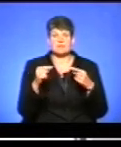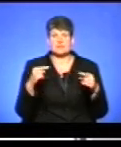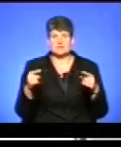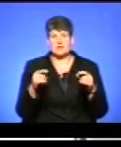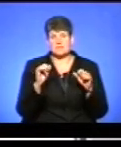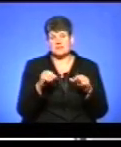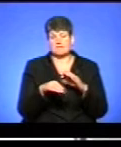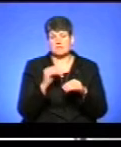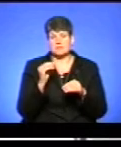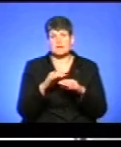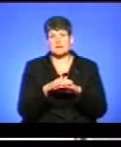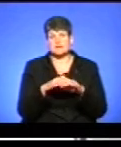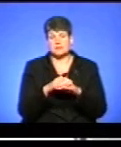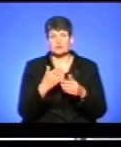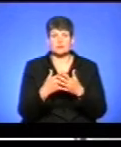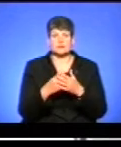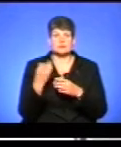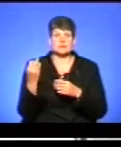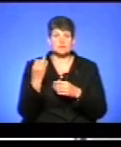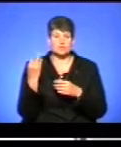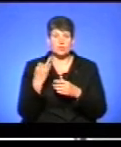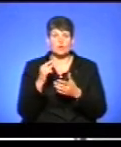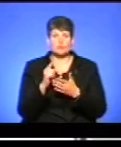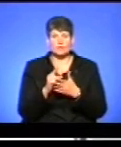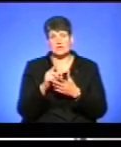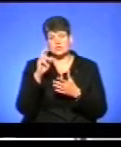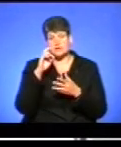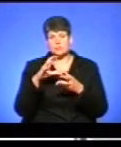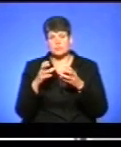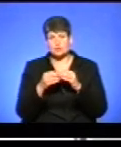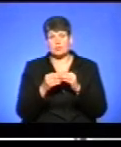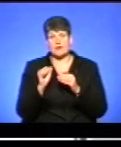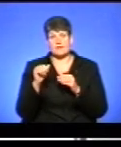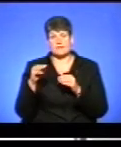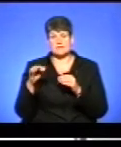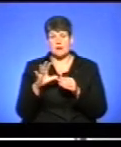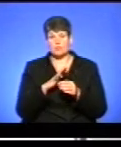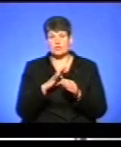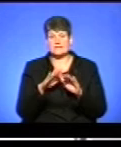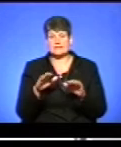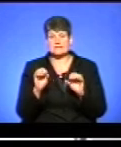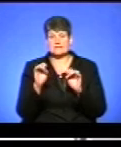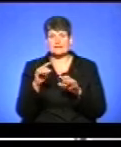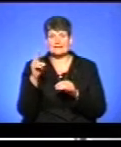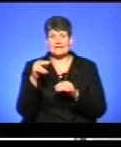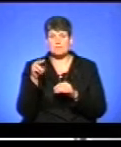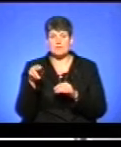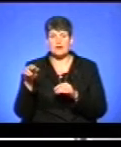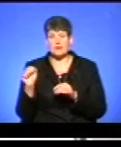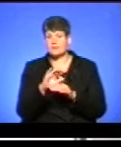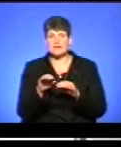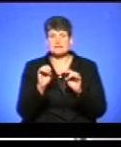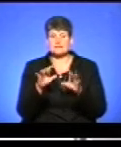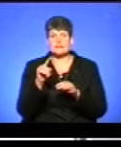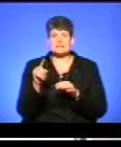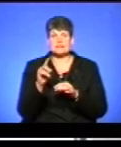хоча мав вибрати або математику, або історію, як обов'язково для державної підсумкової атестації. Були діти, які здавали ДПА, але не здавали ЗНО,